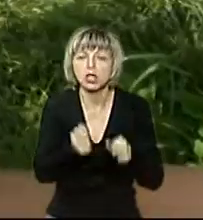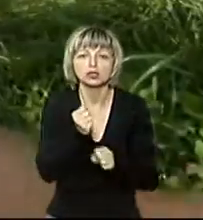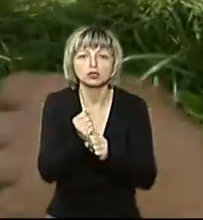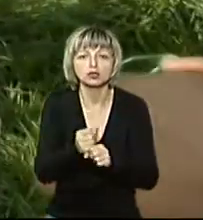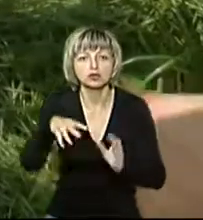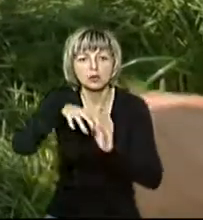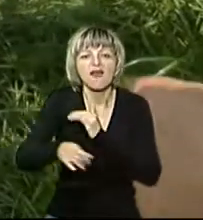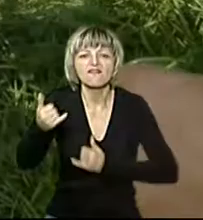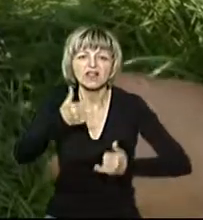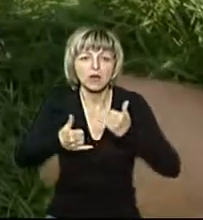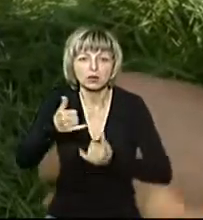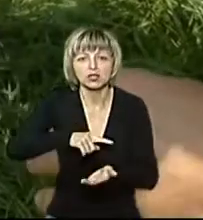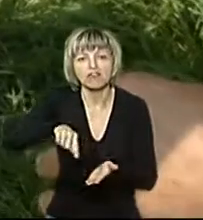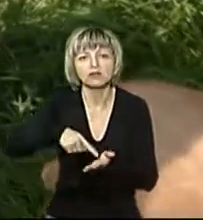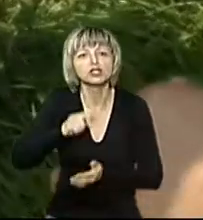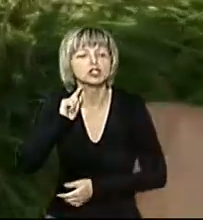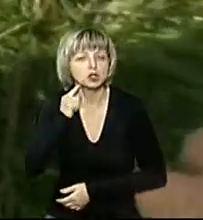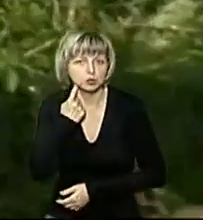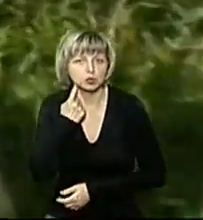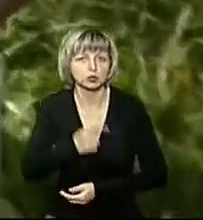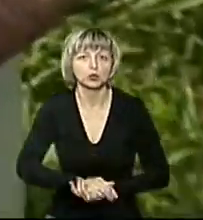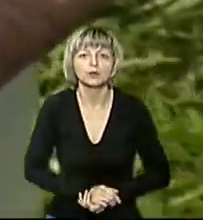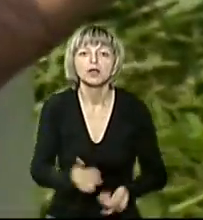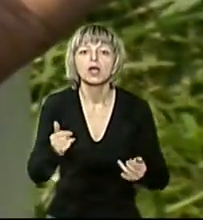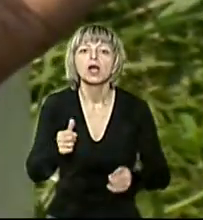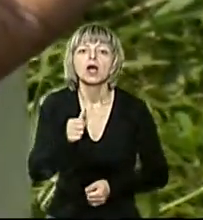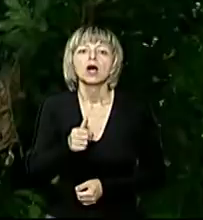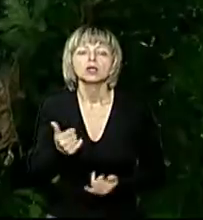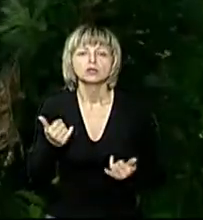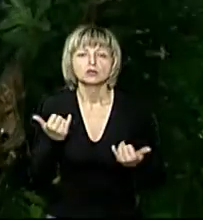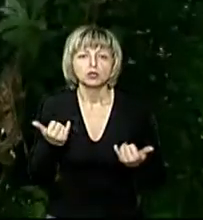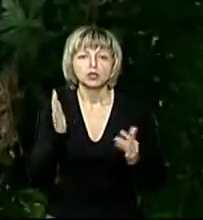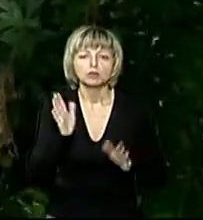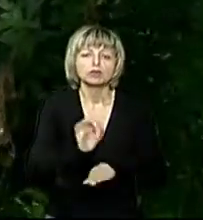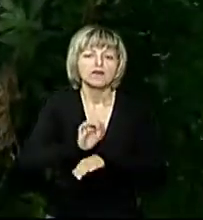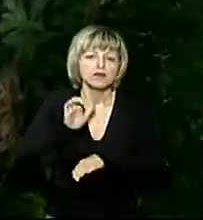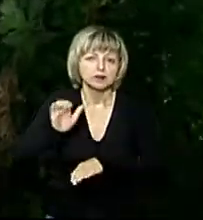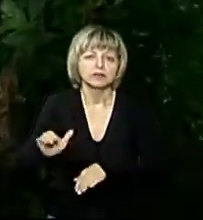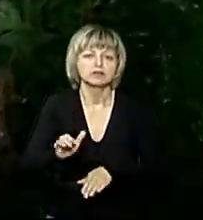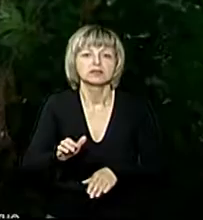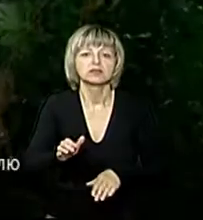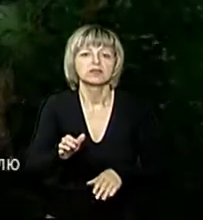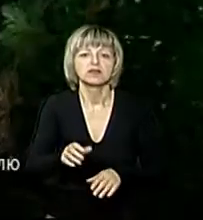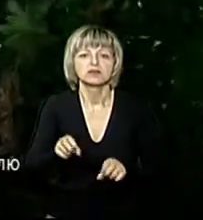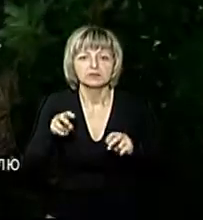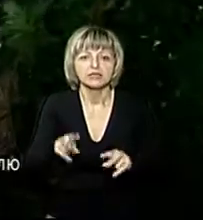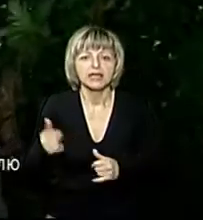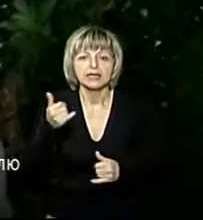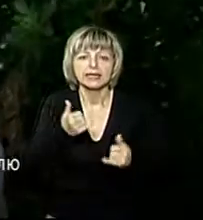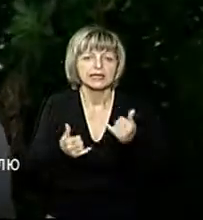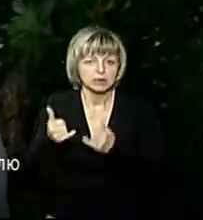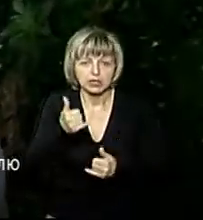лабораторії у Луцьку, каже Марія Яндрищук. «Цю воду ми будемо відправляти в відділ інструментально-лабораторного